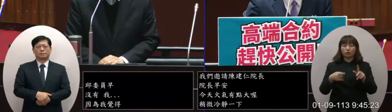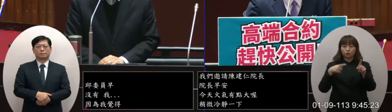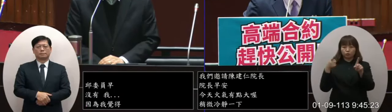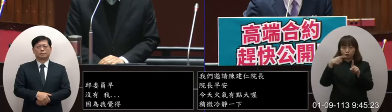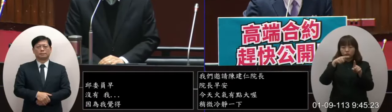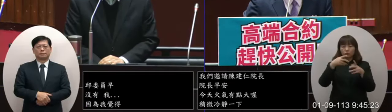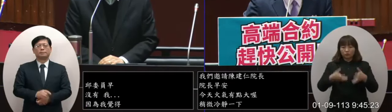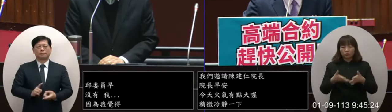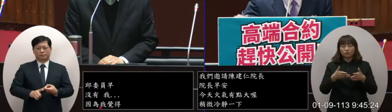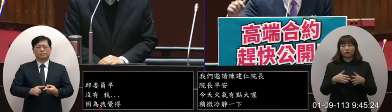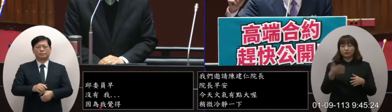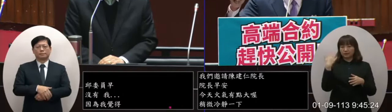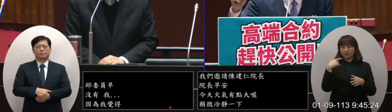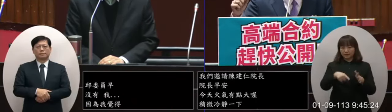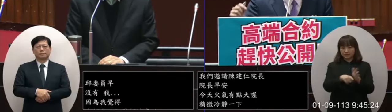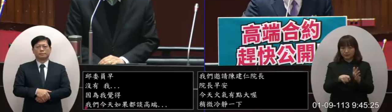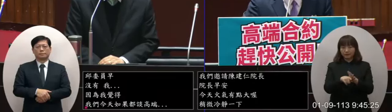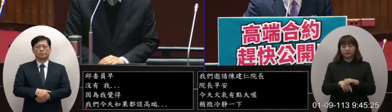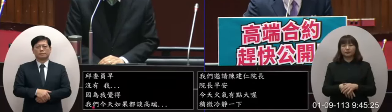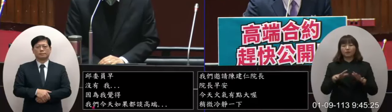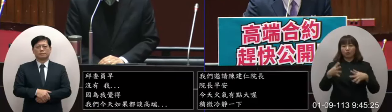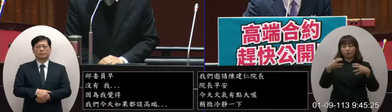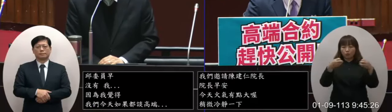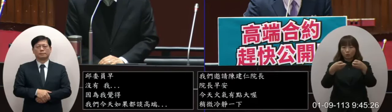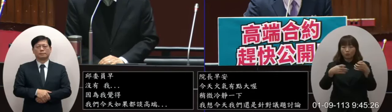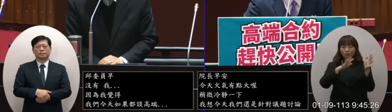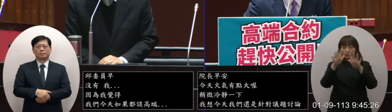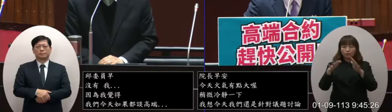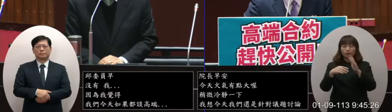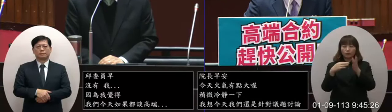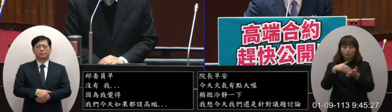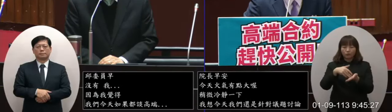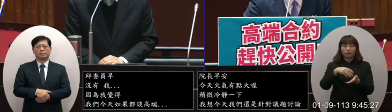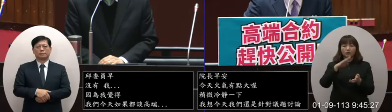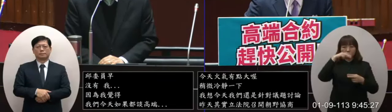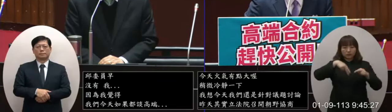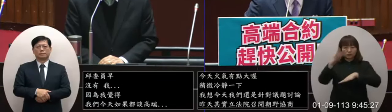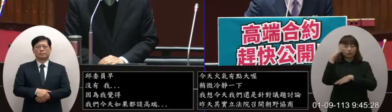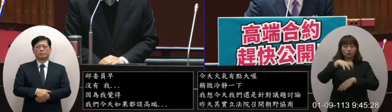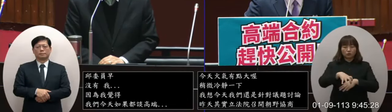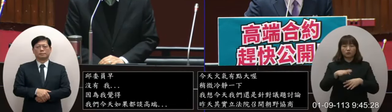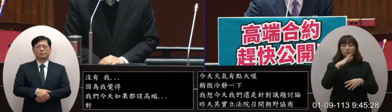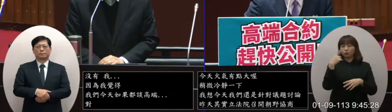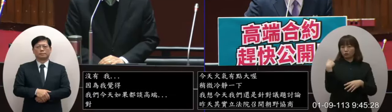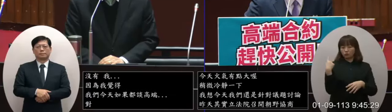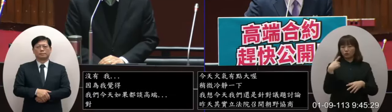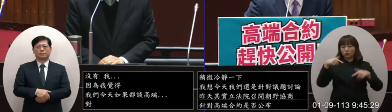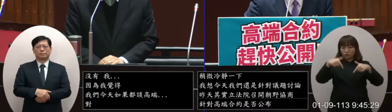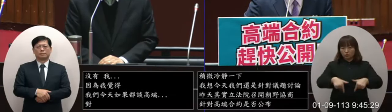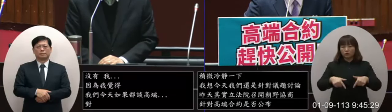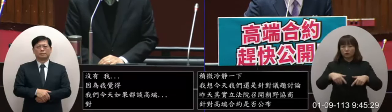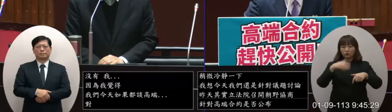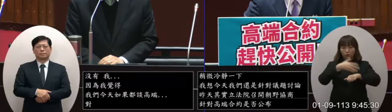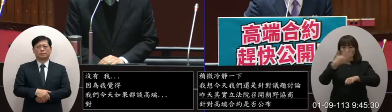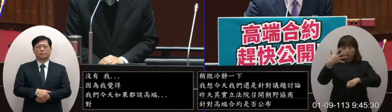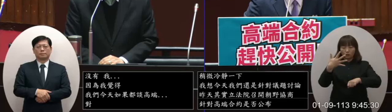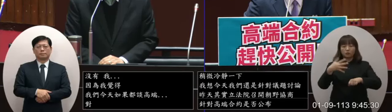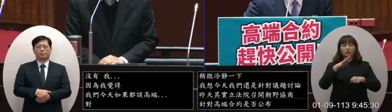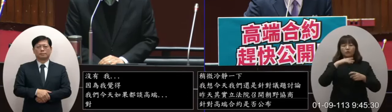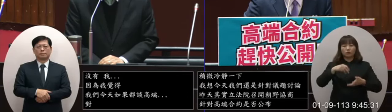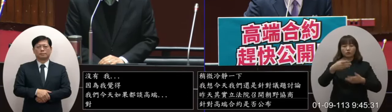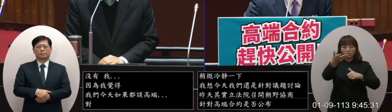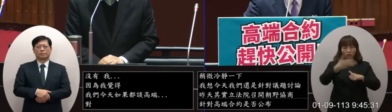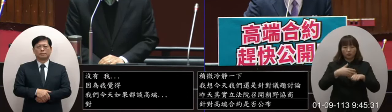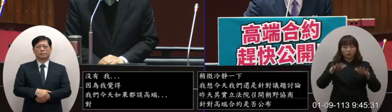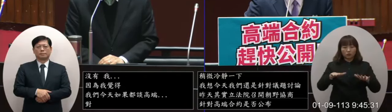今天的重點那當時我們協商的結論 我們是希望行政院在昨天下午的五點就